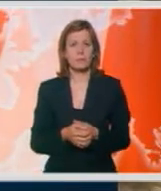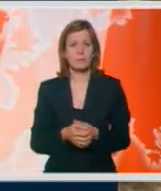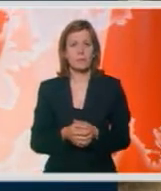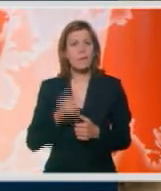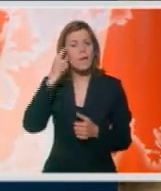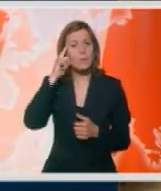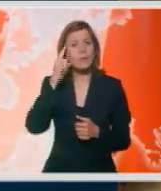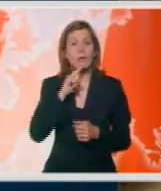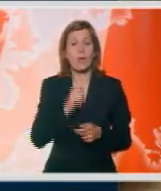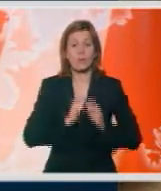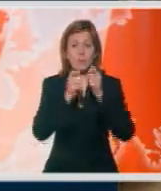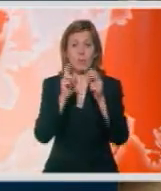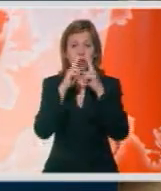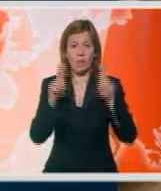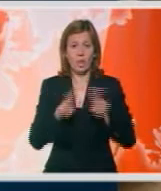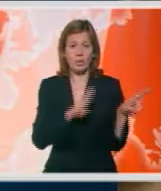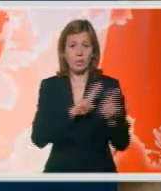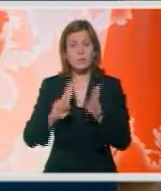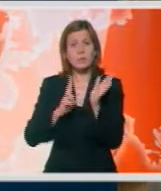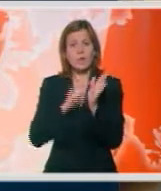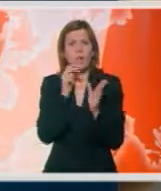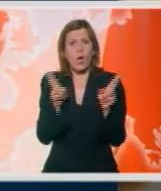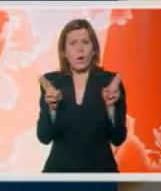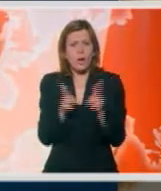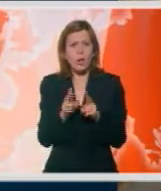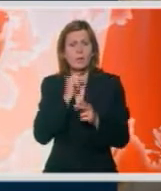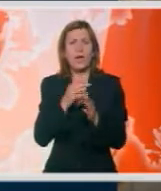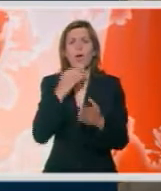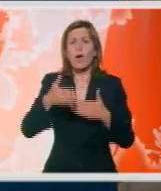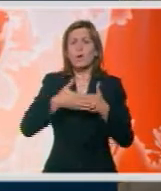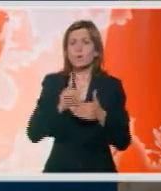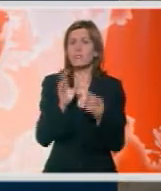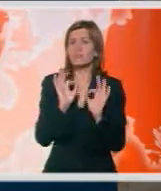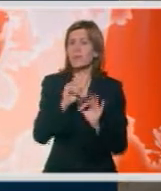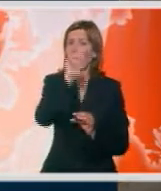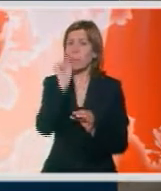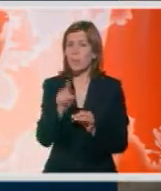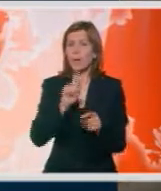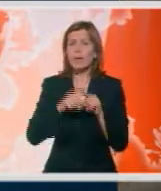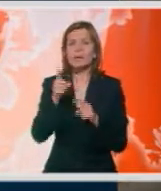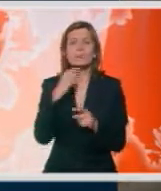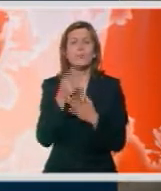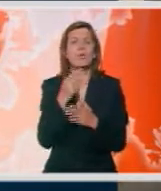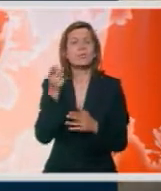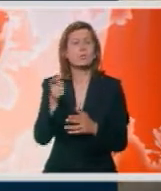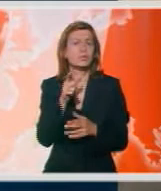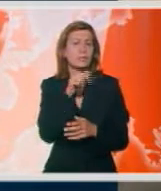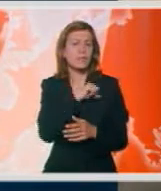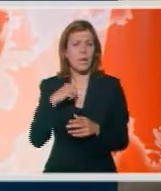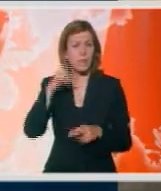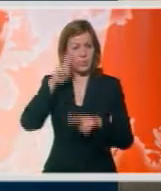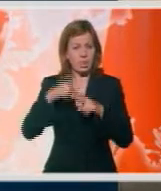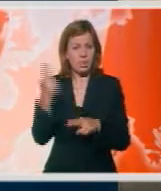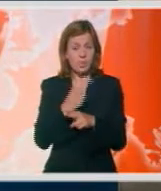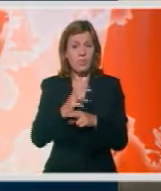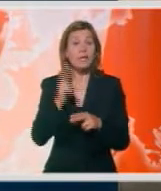Mišljenje koje izne o Međunarodni sud pravde je veoma ograničeno i odnose se na specifično pitanje o deklaraciji o nezavisnosti. Smatramo